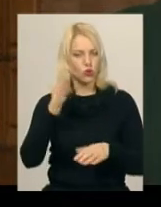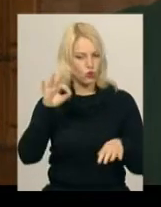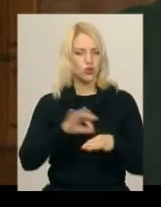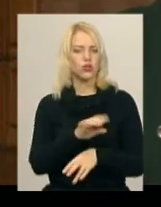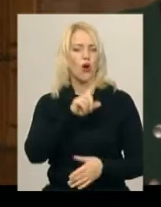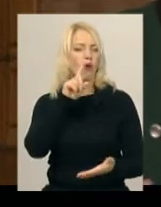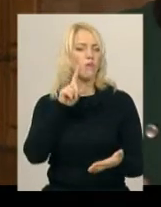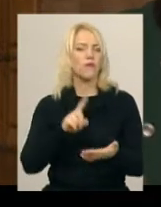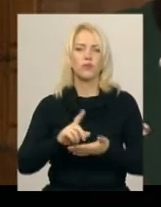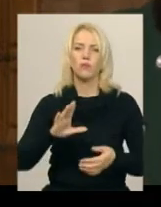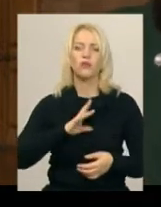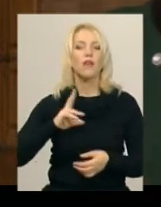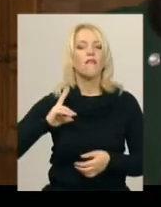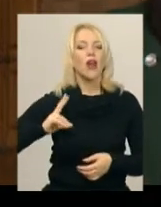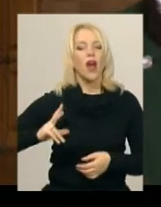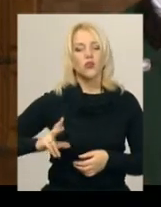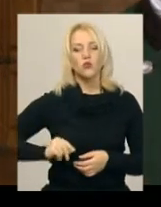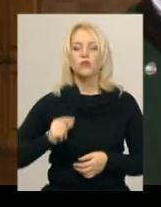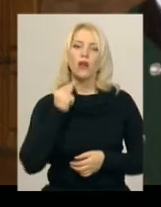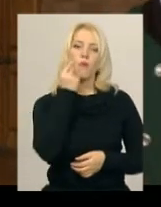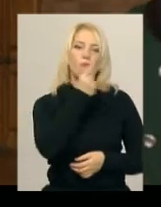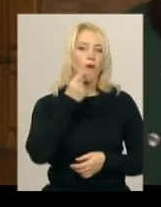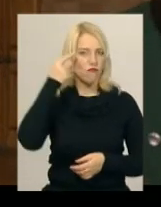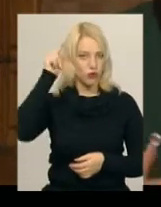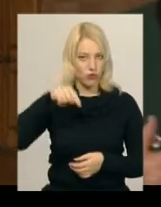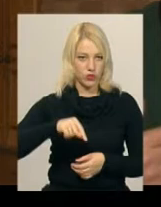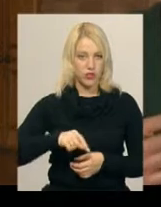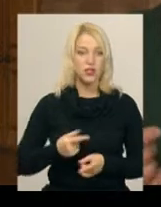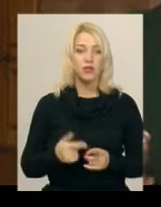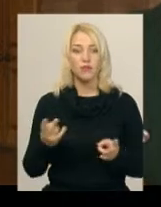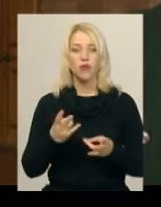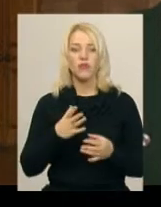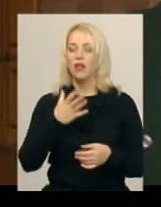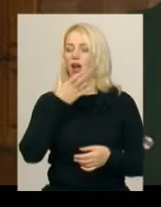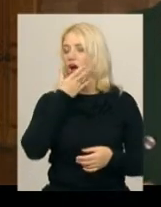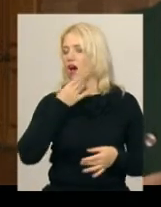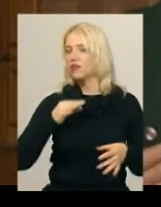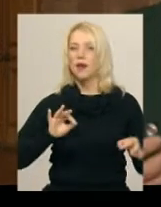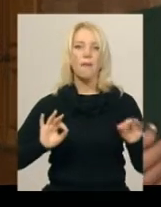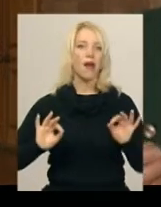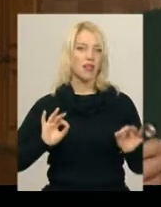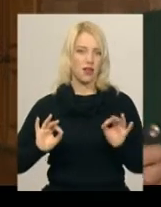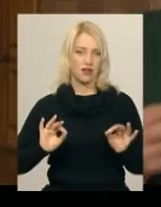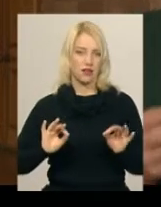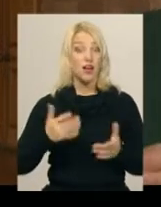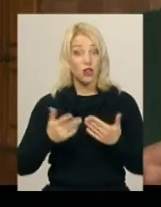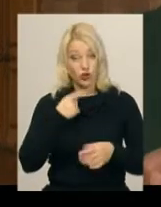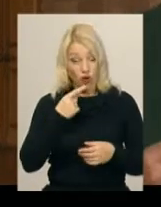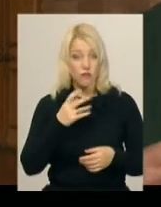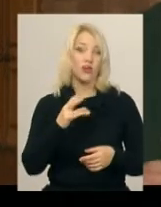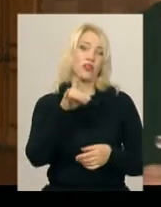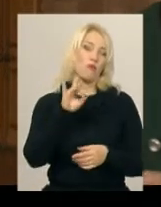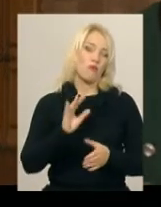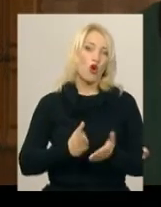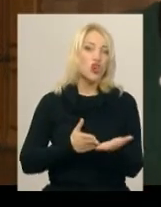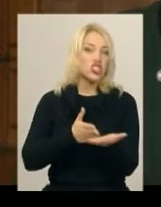має бути обов'язково французькою мовою володіти. Має мати добрі манери. Якщо говорити про жанр